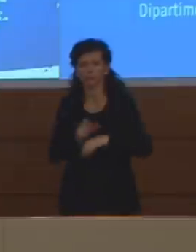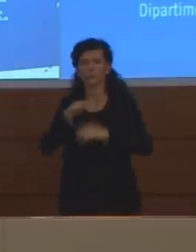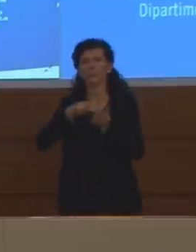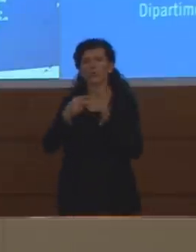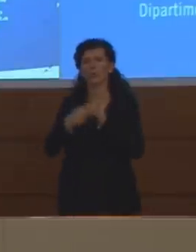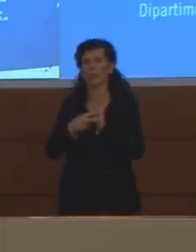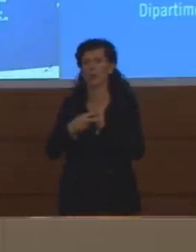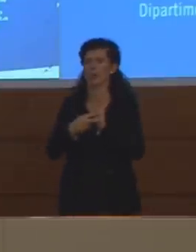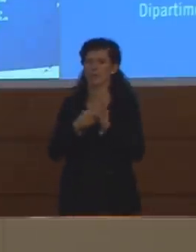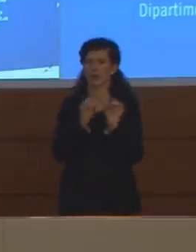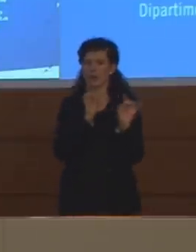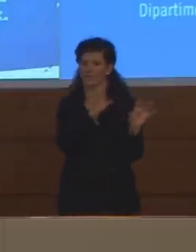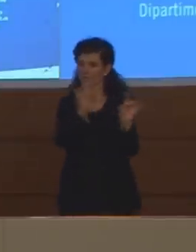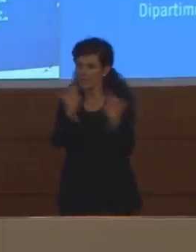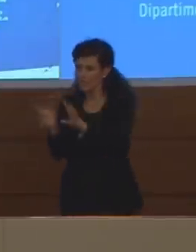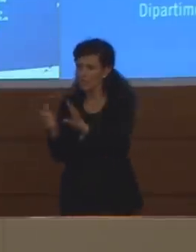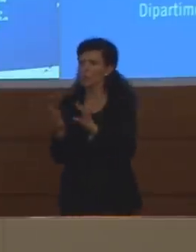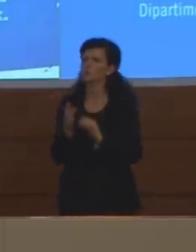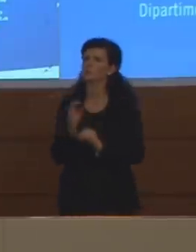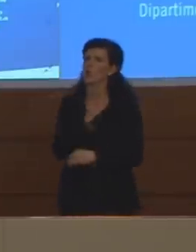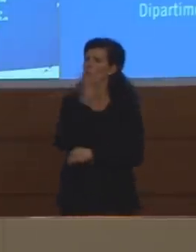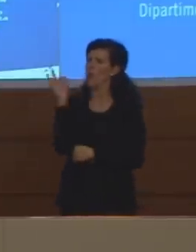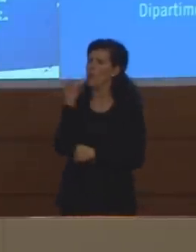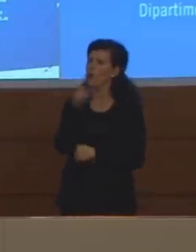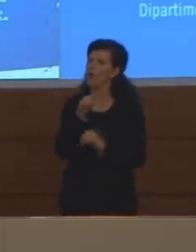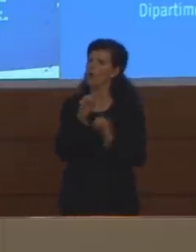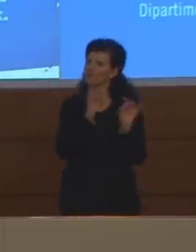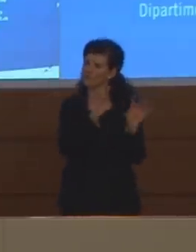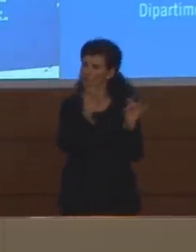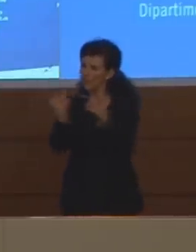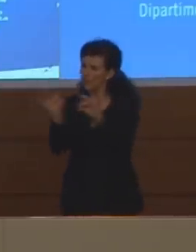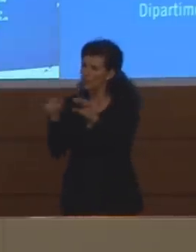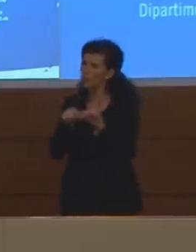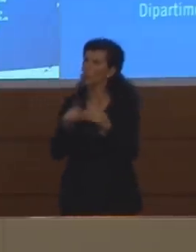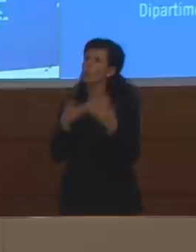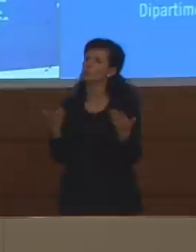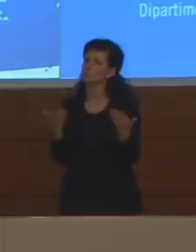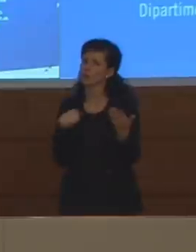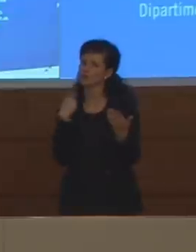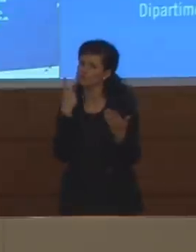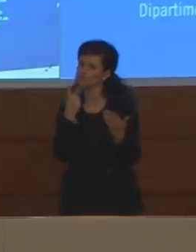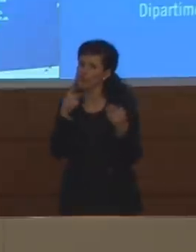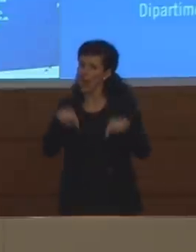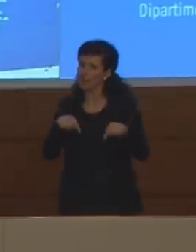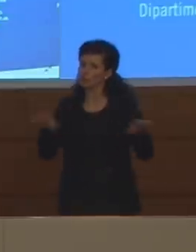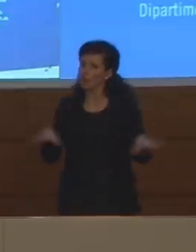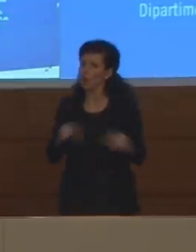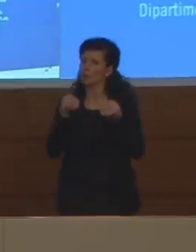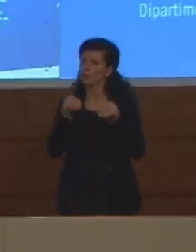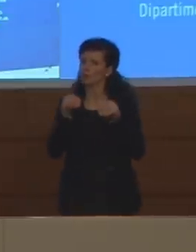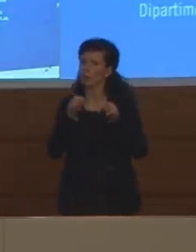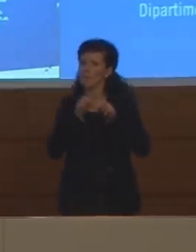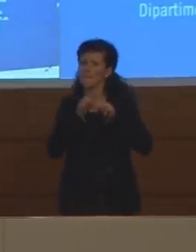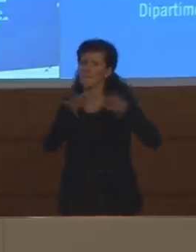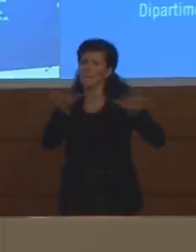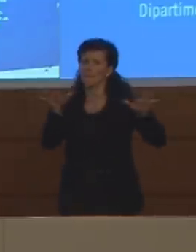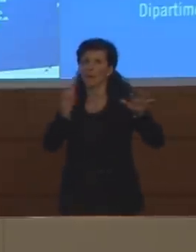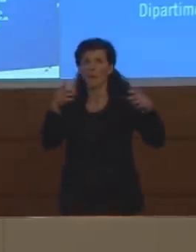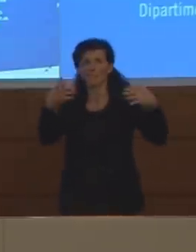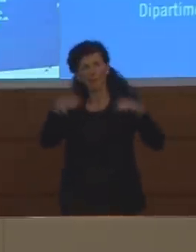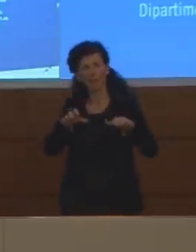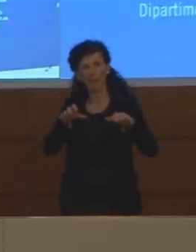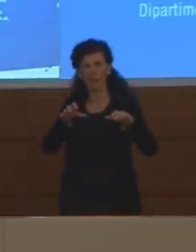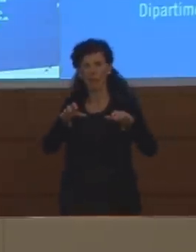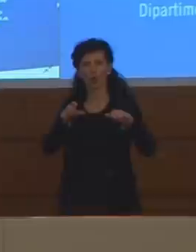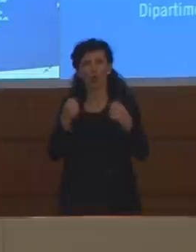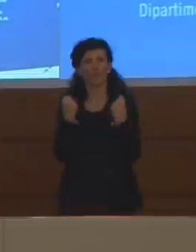il virus? Oppure questo virus comincia ad essere meno aggressivo? Che il virus sia